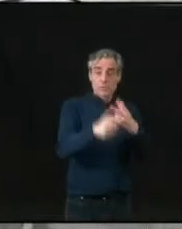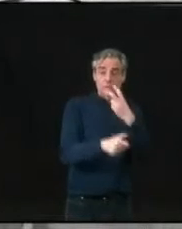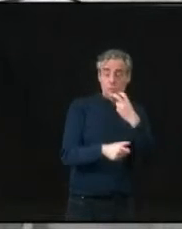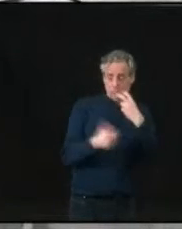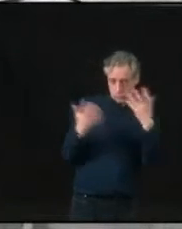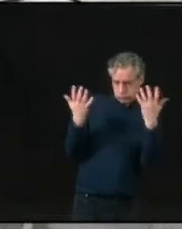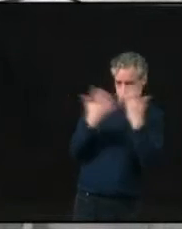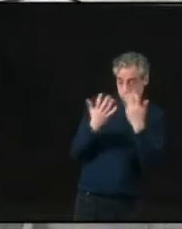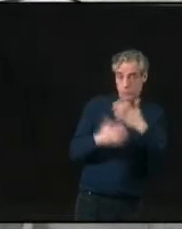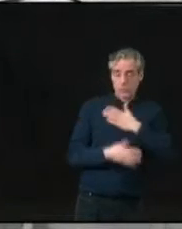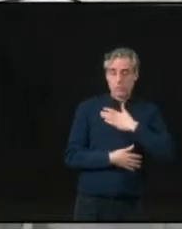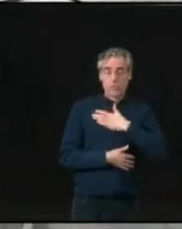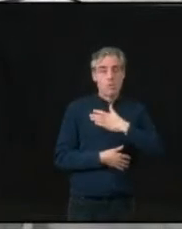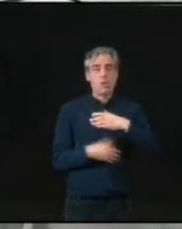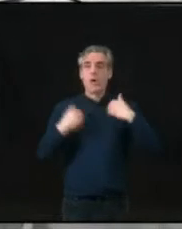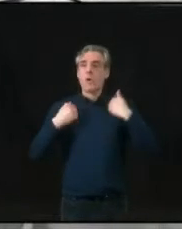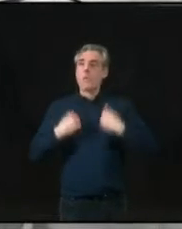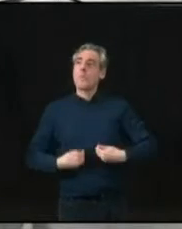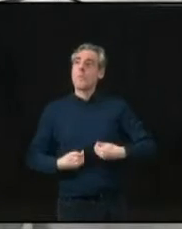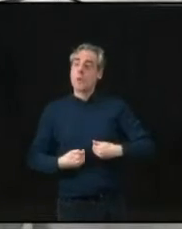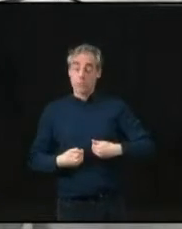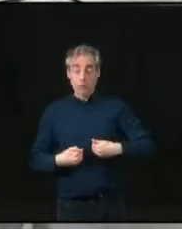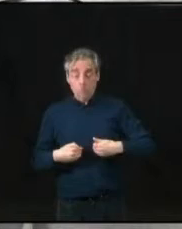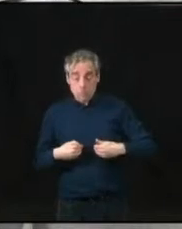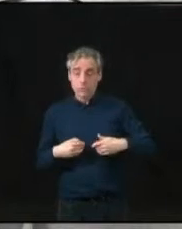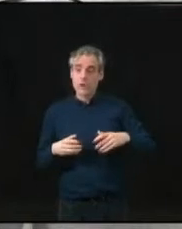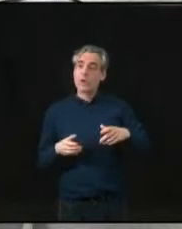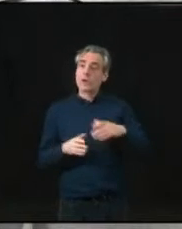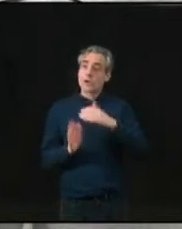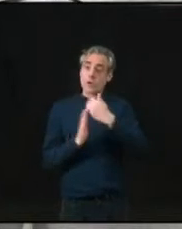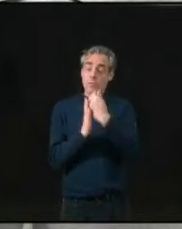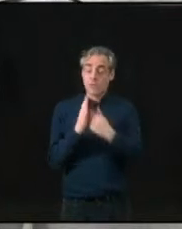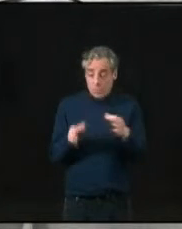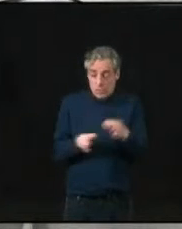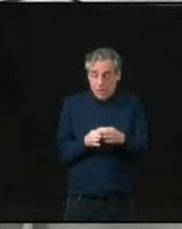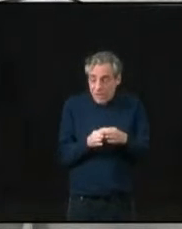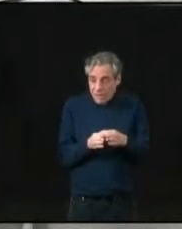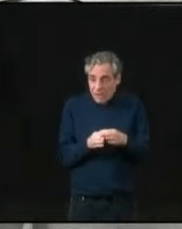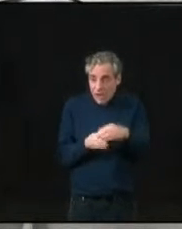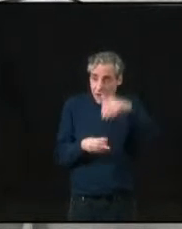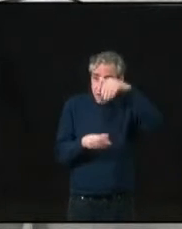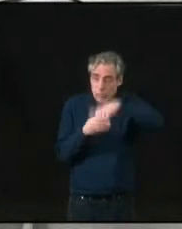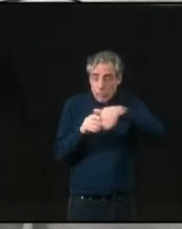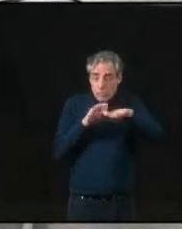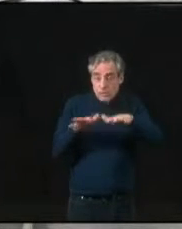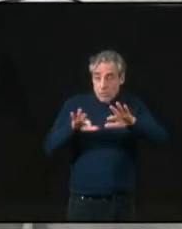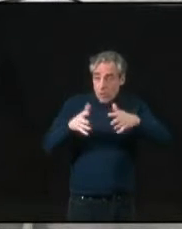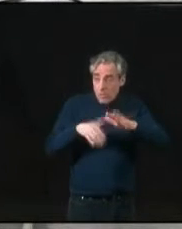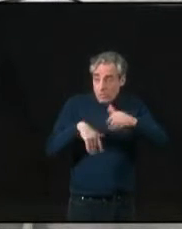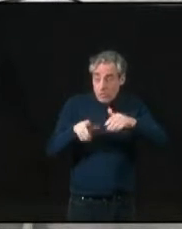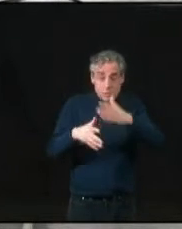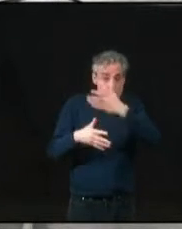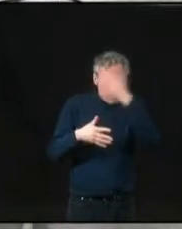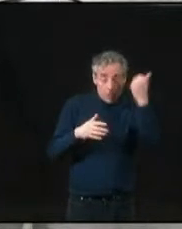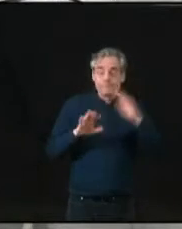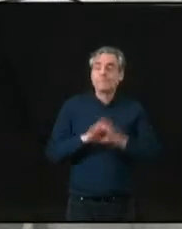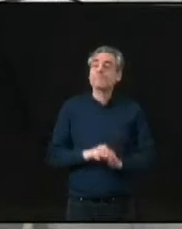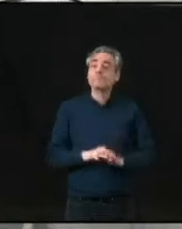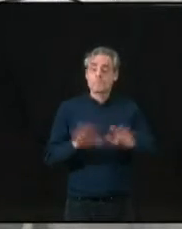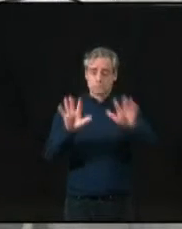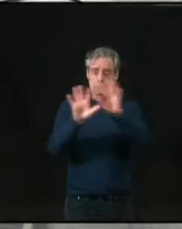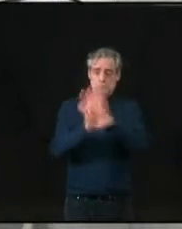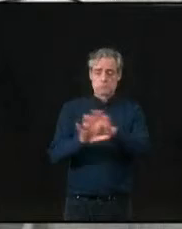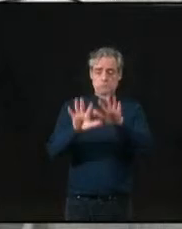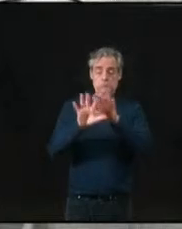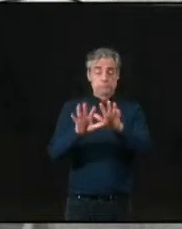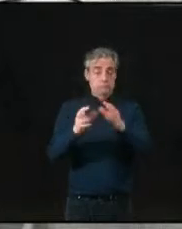citoyens, et même pour nous, membres des listes minoritaires, comme a pu le dire François Tronche dans son rapport d'étonnement. Cette opacité